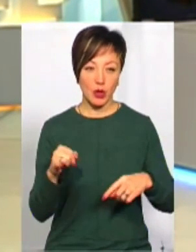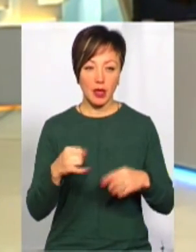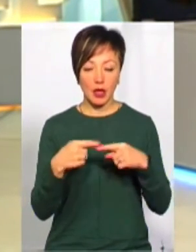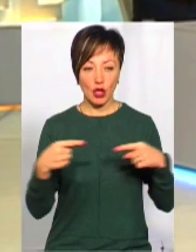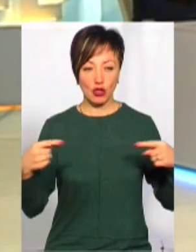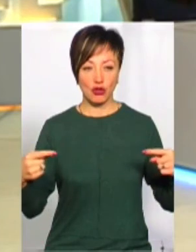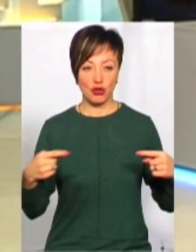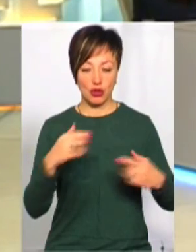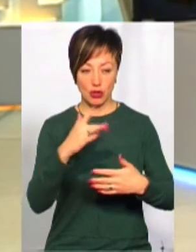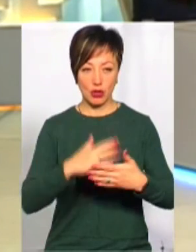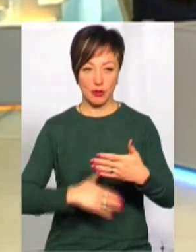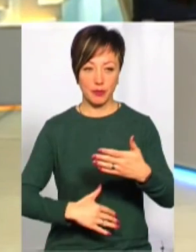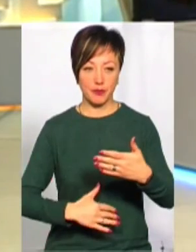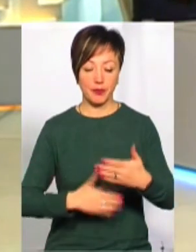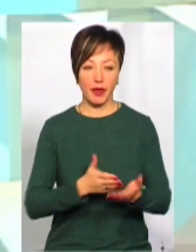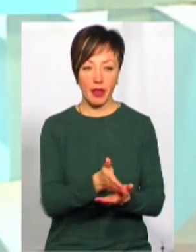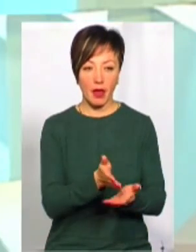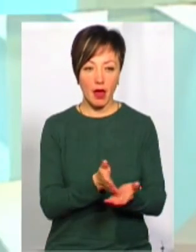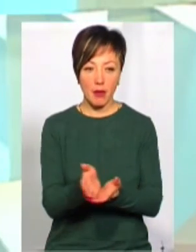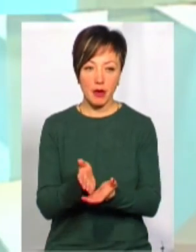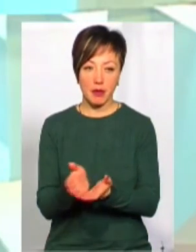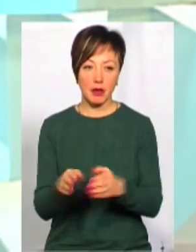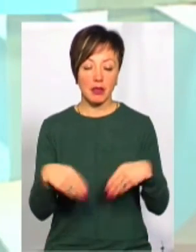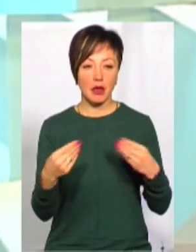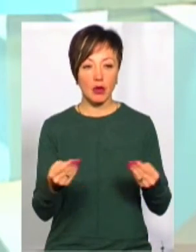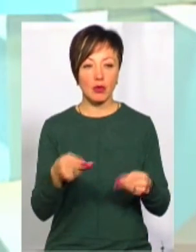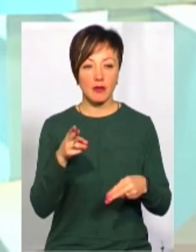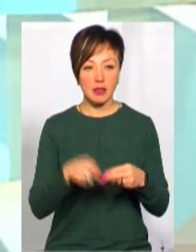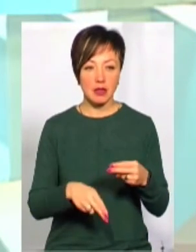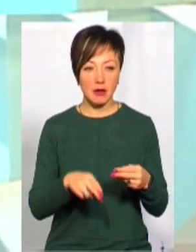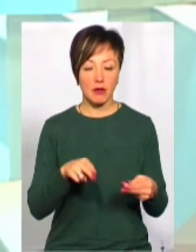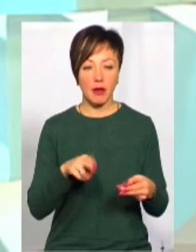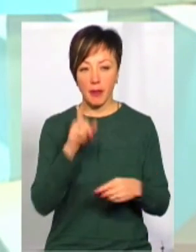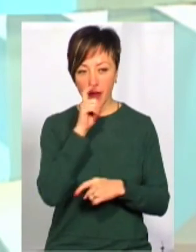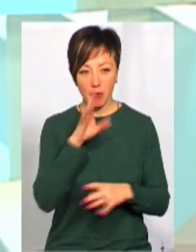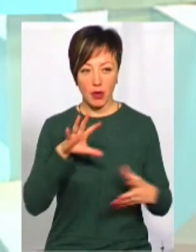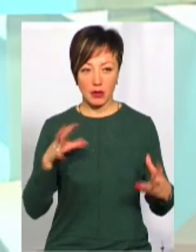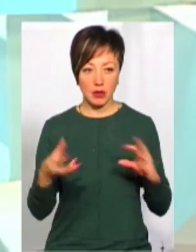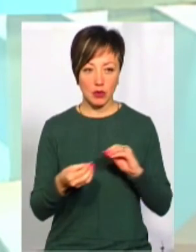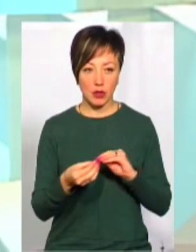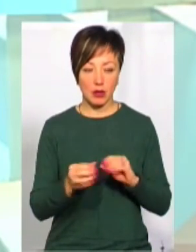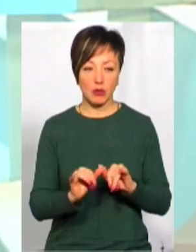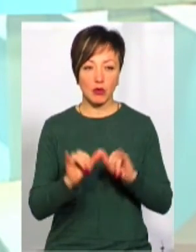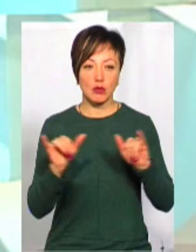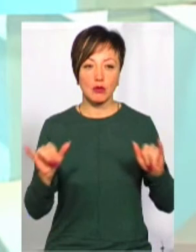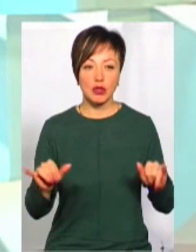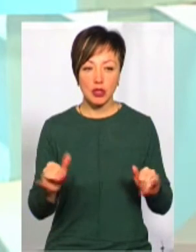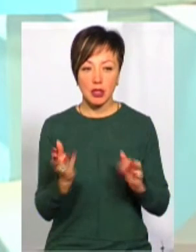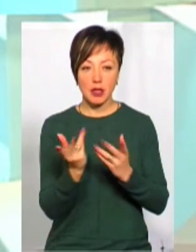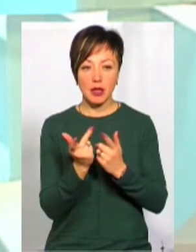цілий інших, скажімо, напрямків, які дають в кінцевому непоганий результат по збільшенню